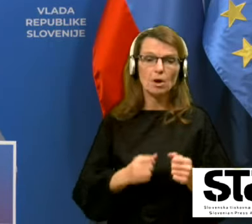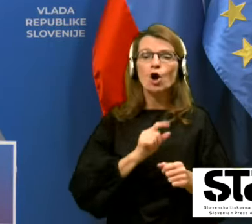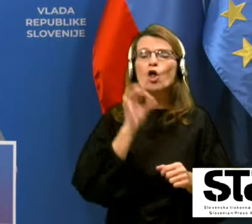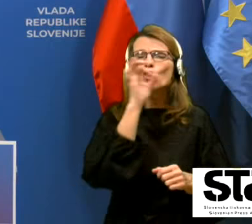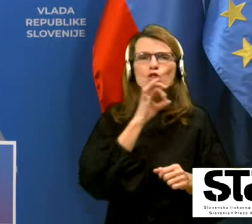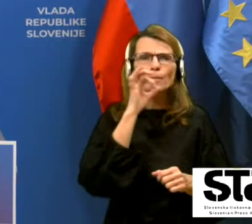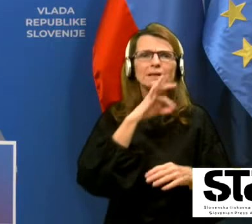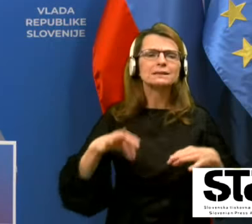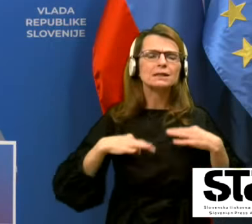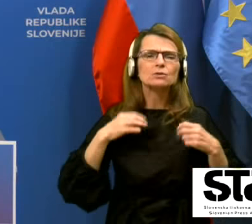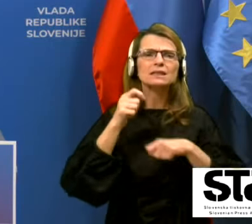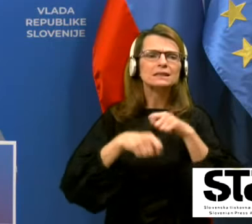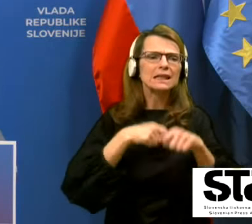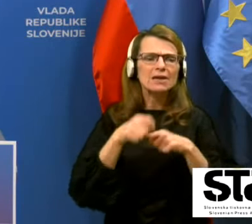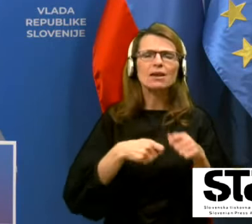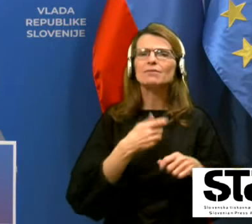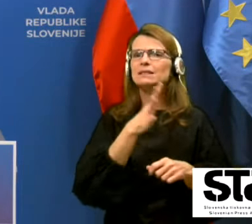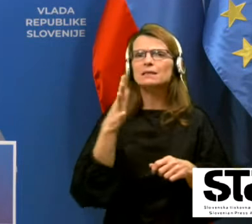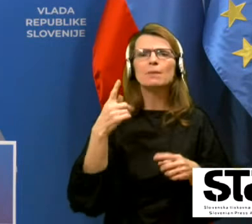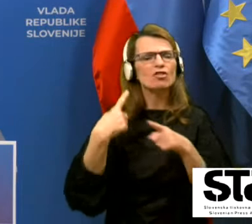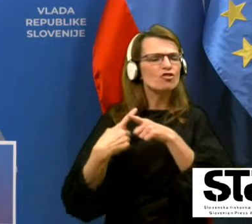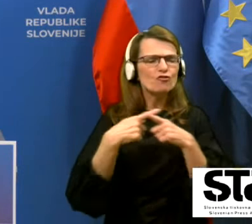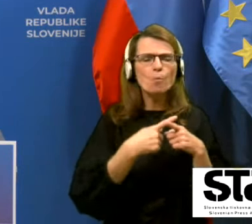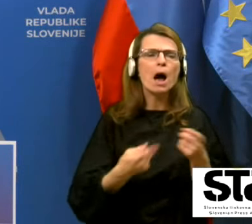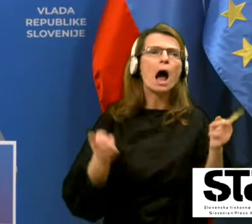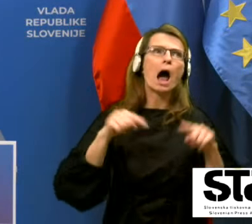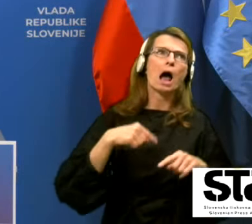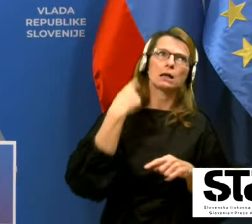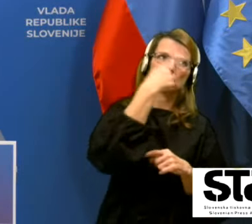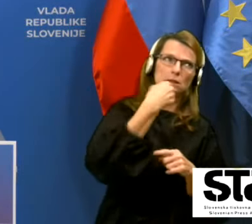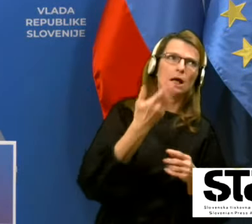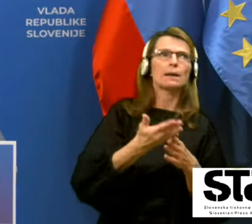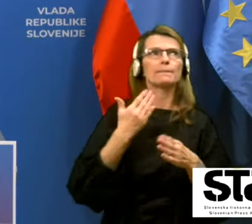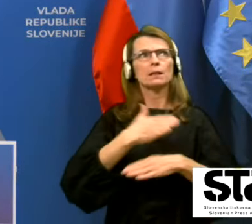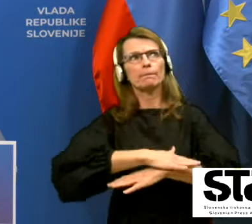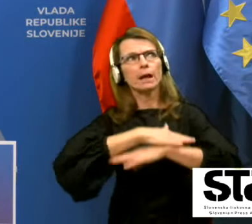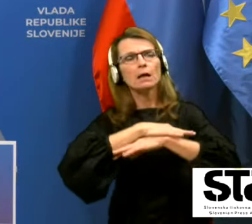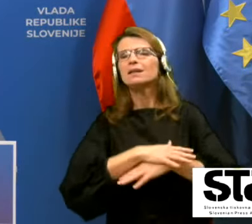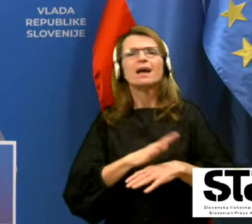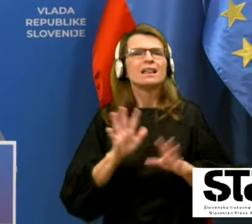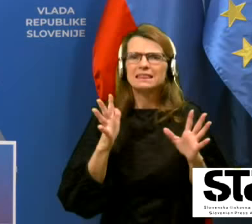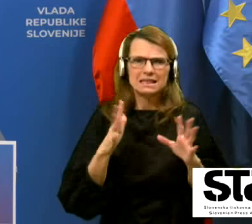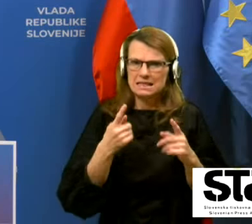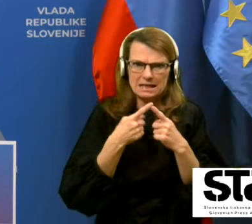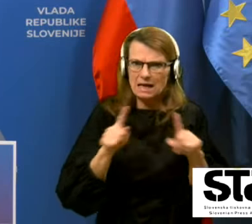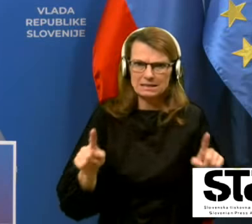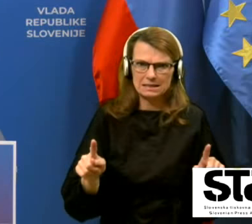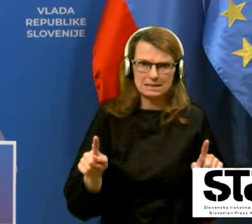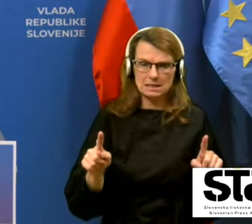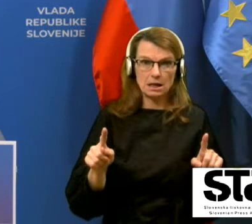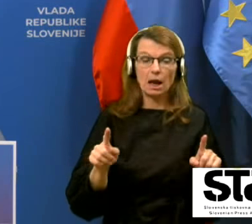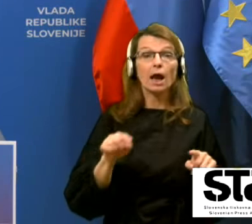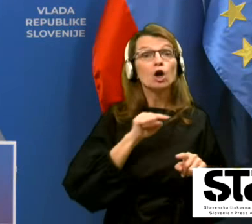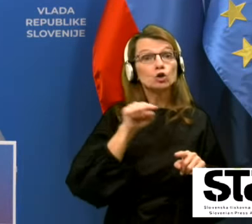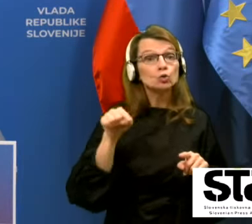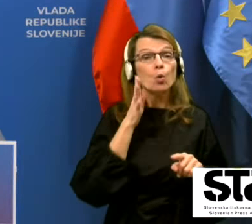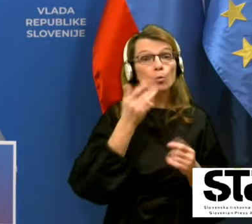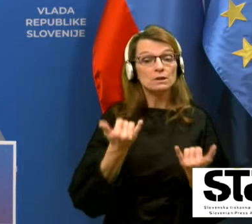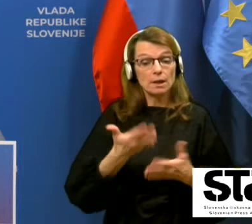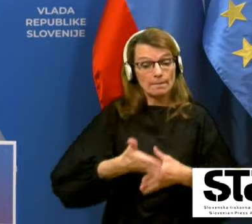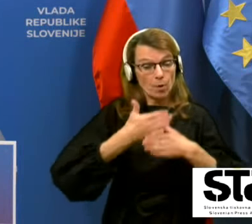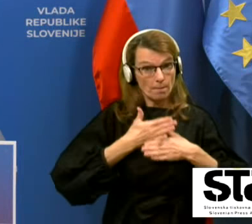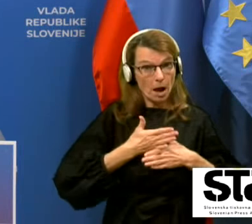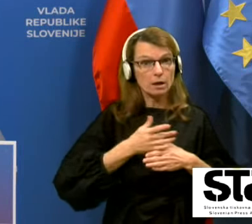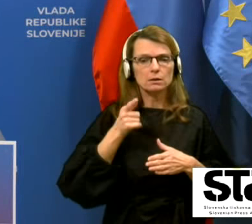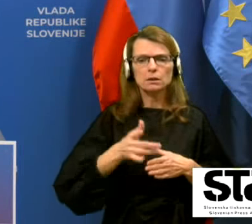sodelavec ni bil nobenega dvoma, da če je to sobota, če je to nedelja, če je to predpraznično, ni nobene razlike. To je tisto, ki nam bo sedaj pomagalo,